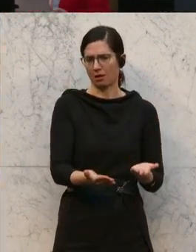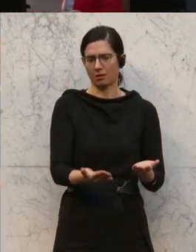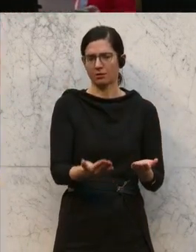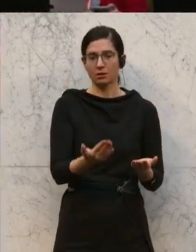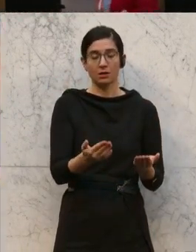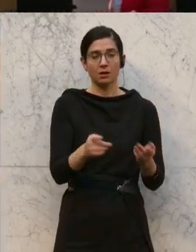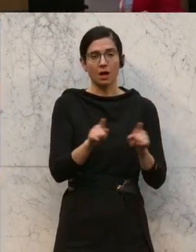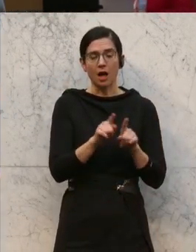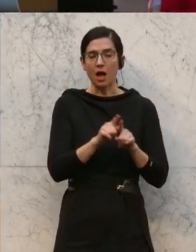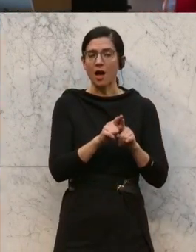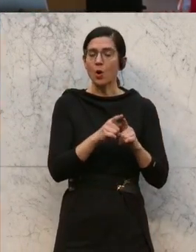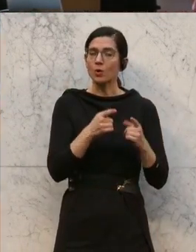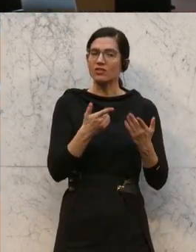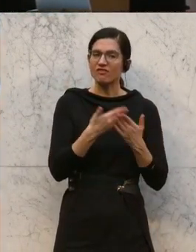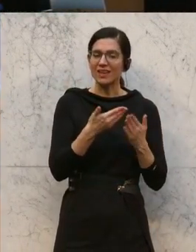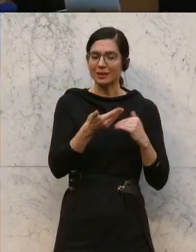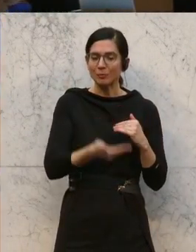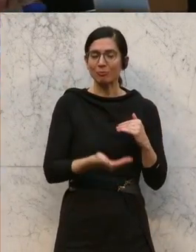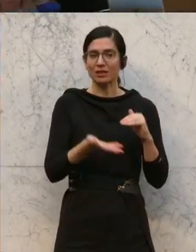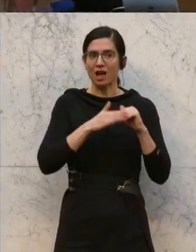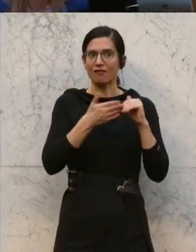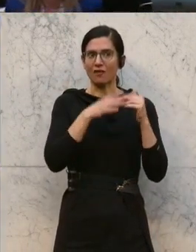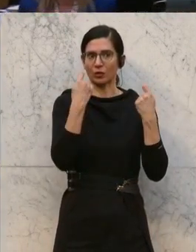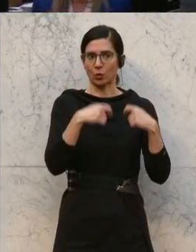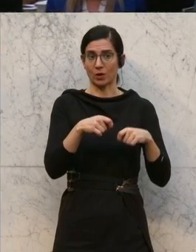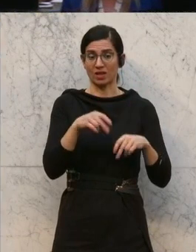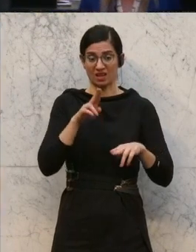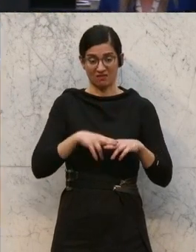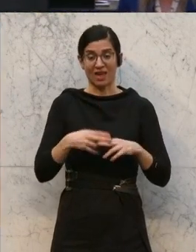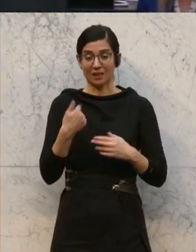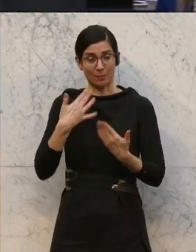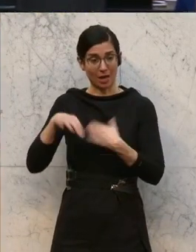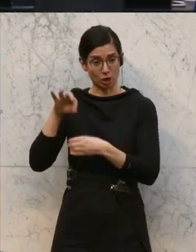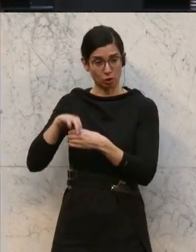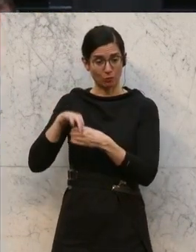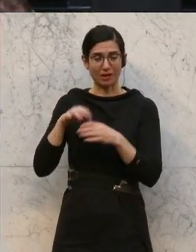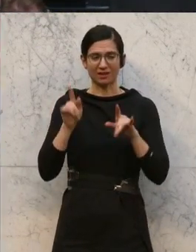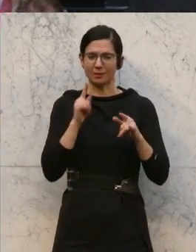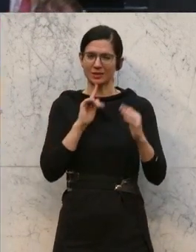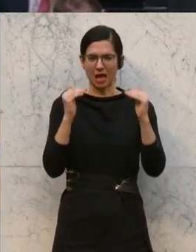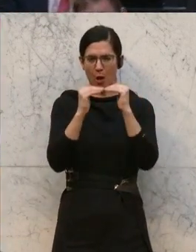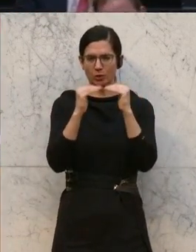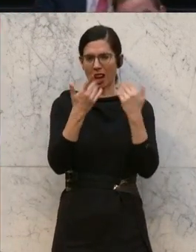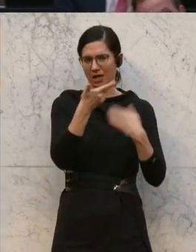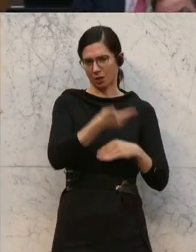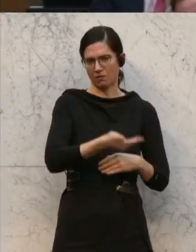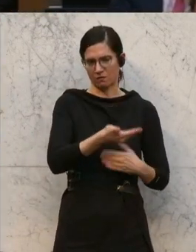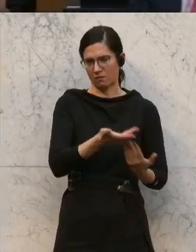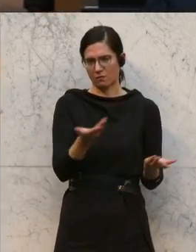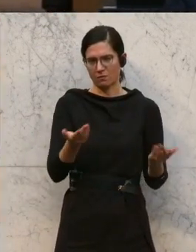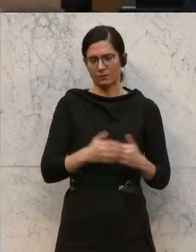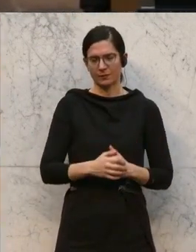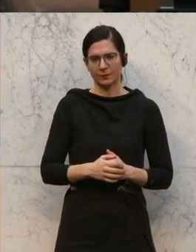vor dem Hintergrund steigender Mieten, weil wenn Menschen am Ende des Monats mehr übrig haben, dann federt das auch höhere Kosten im Bereich